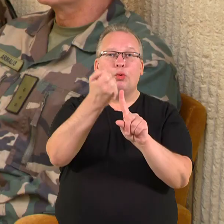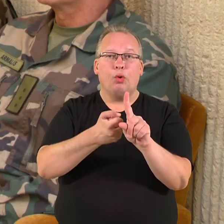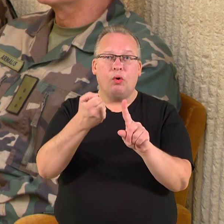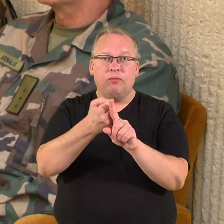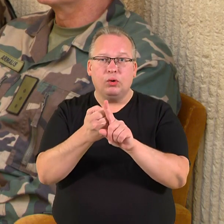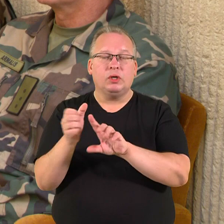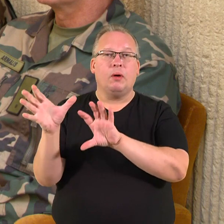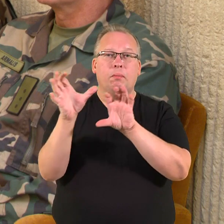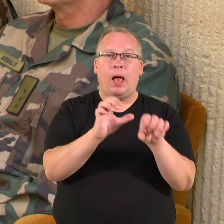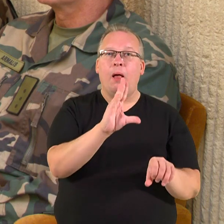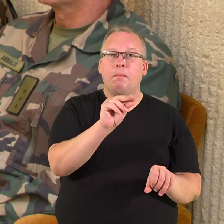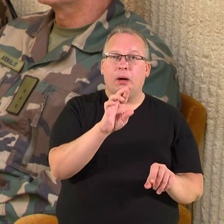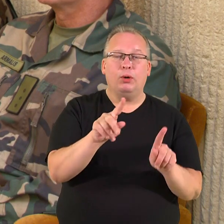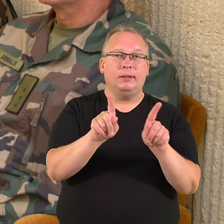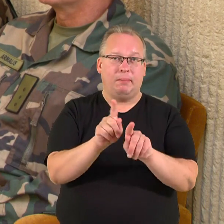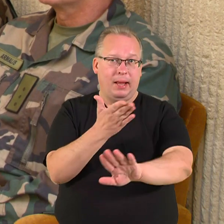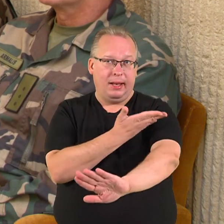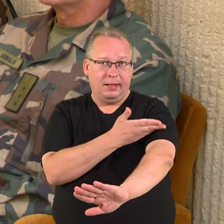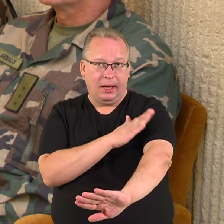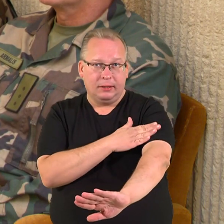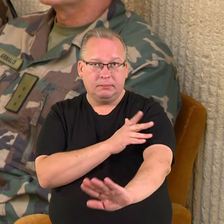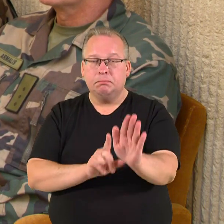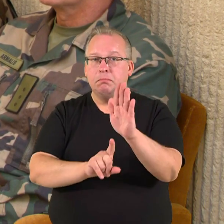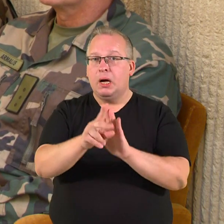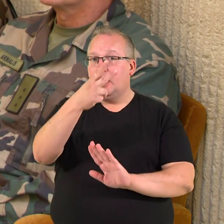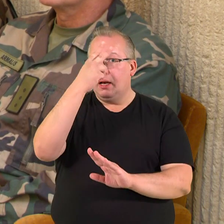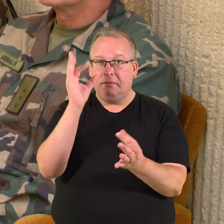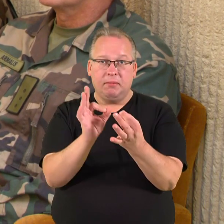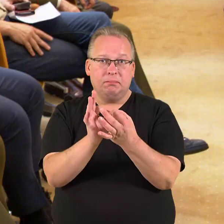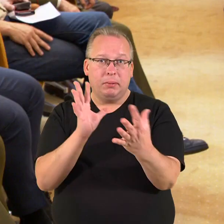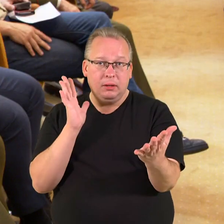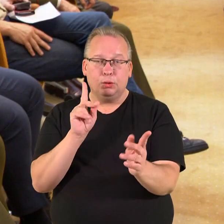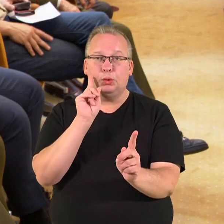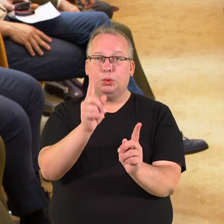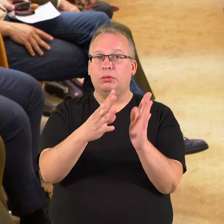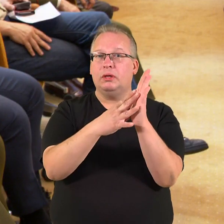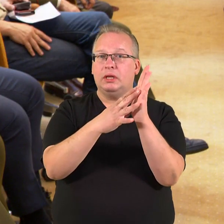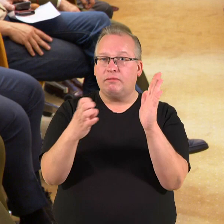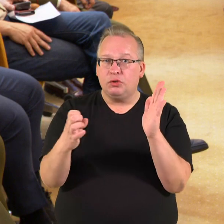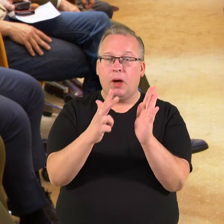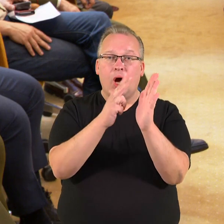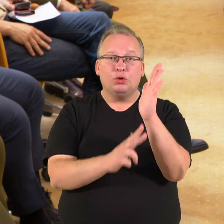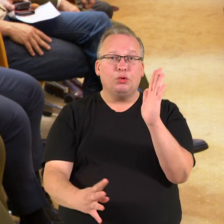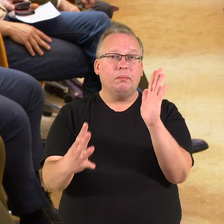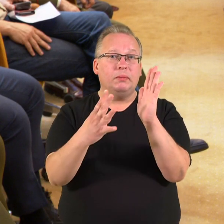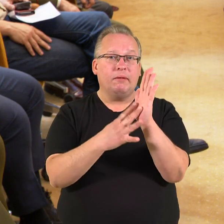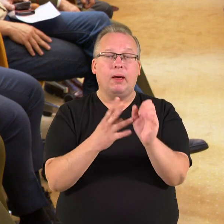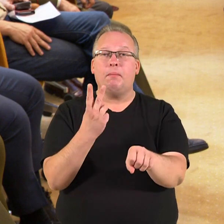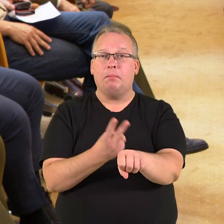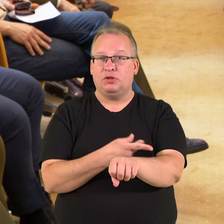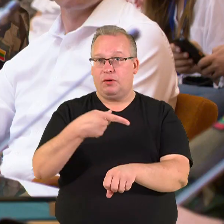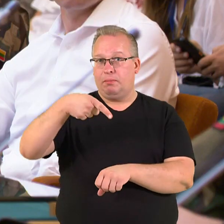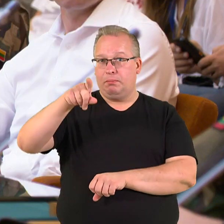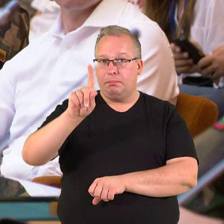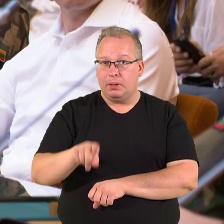bolševikais, bermontininkais ir lenkais. Prasidėjus Lietuvos atginimui 1989 metų Birželio 1